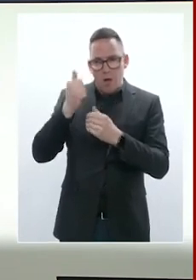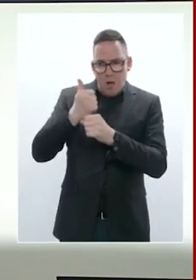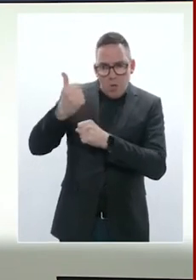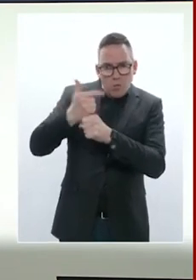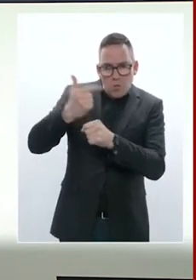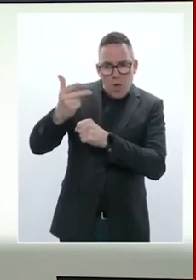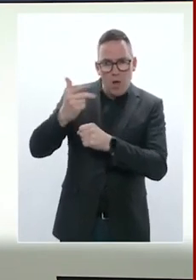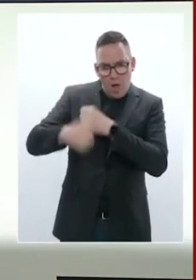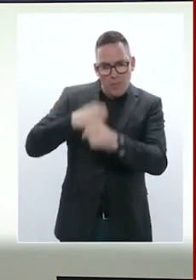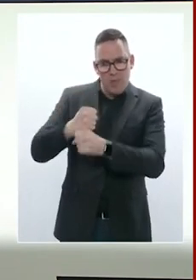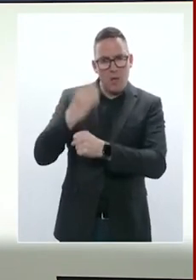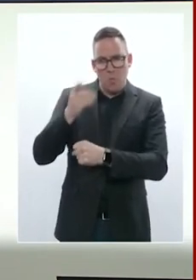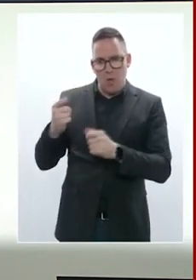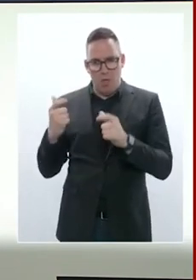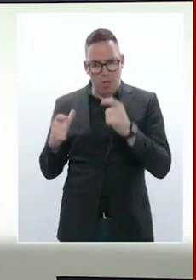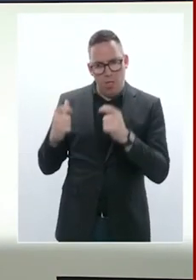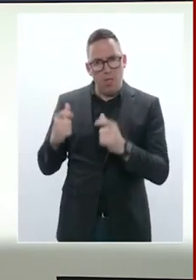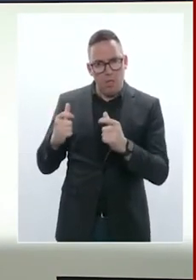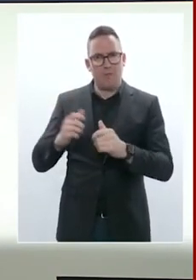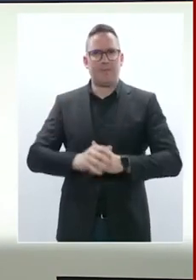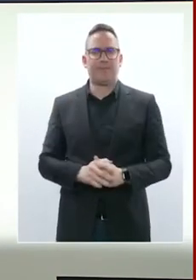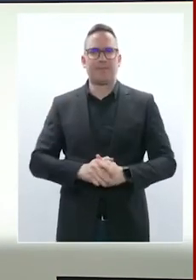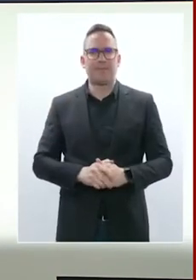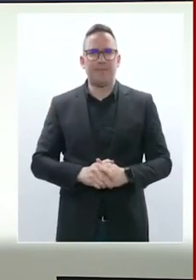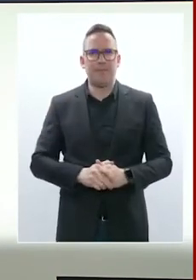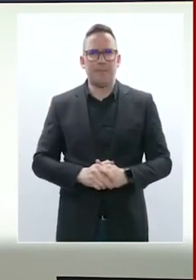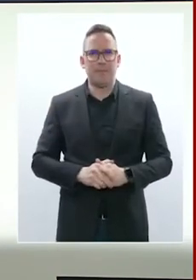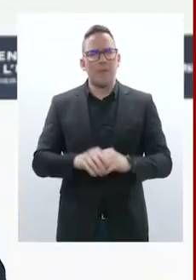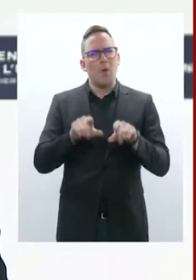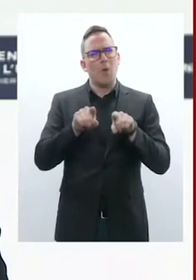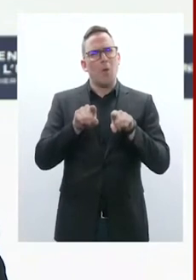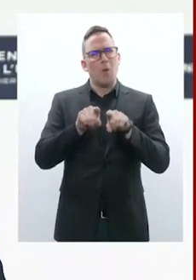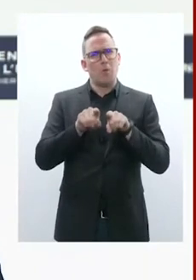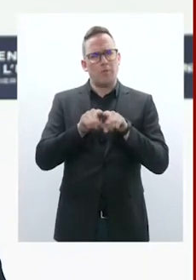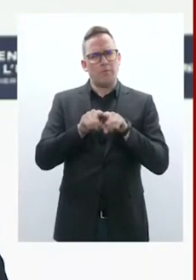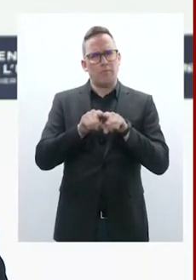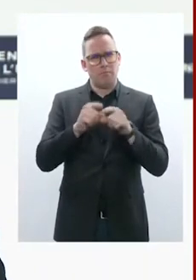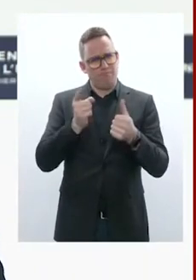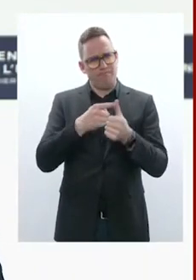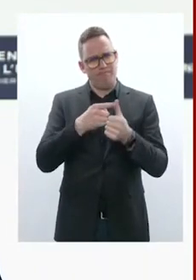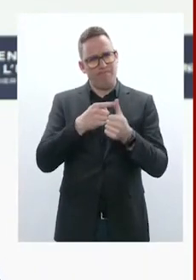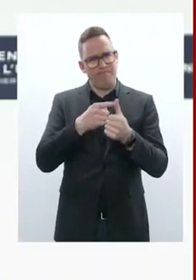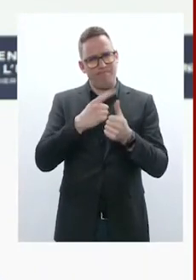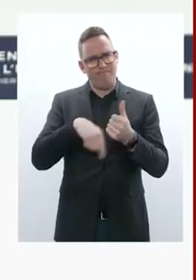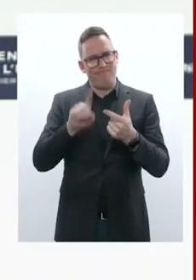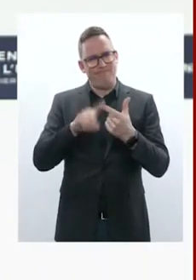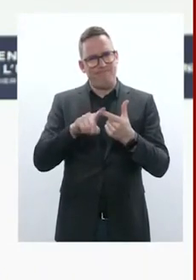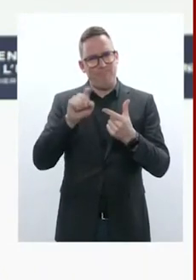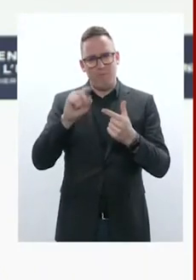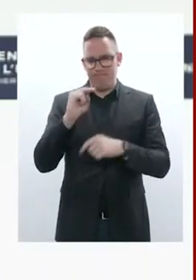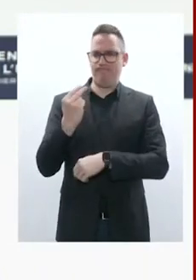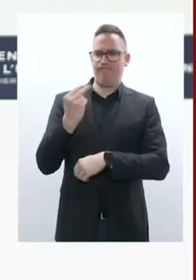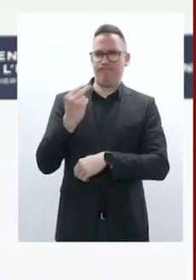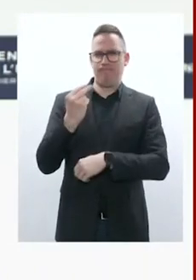a été fort aussi pour dire que nous devons aller encore plus fort sur une économie de guerre. Nous le faisons en France depuis 2 ans.